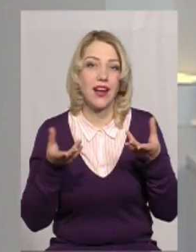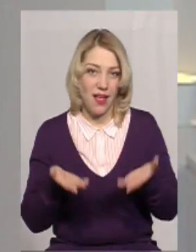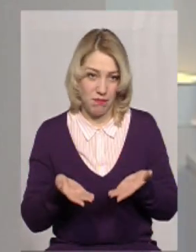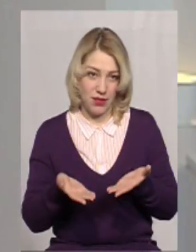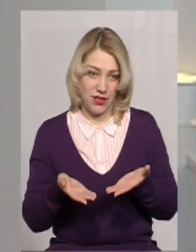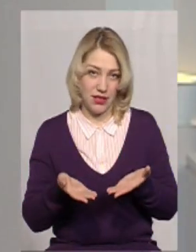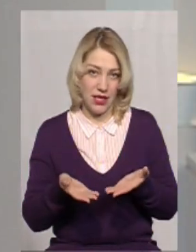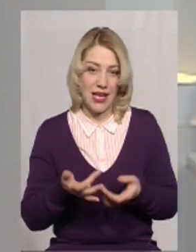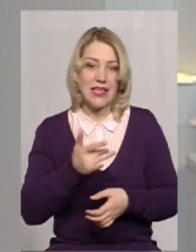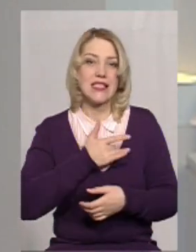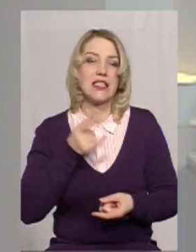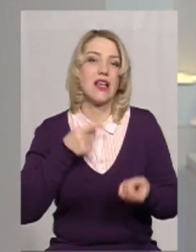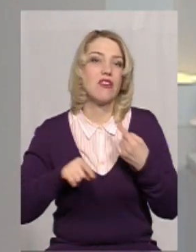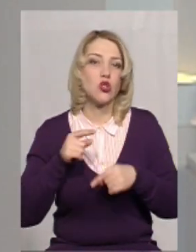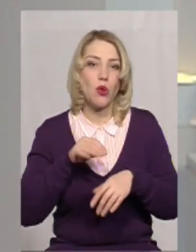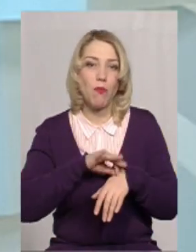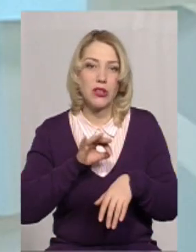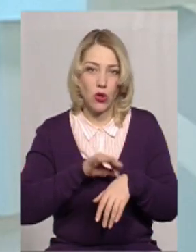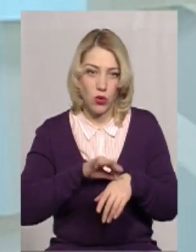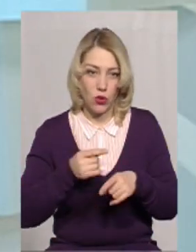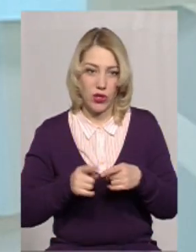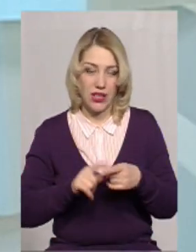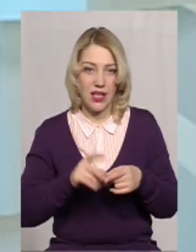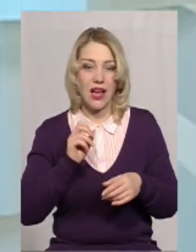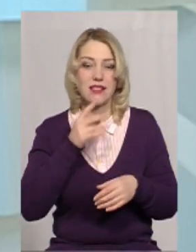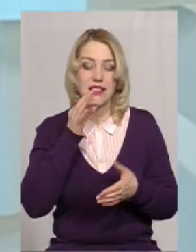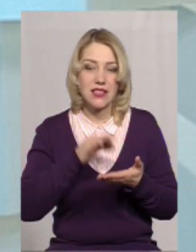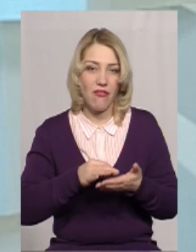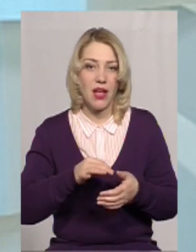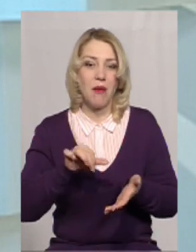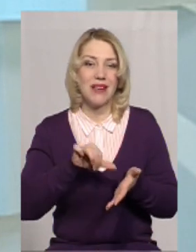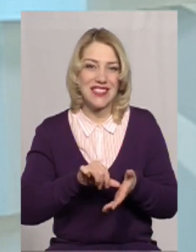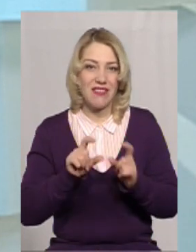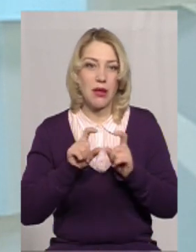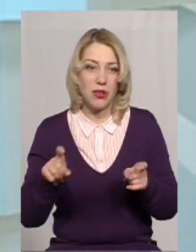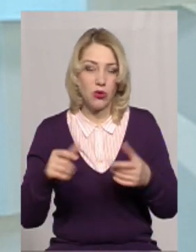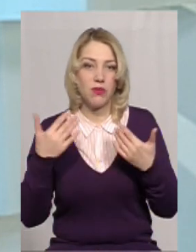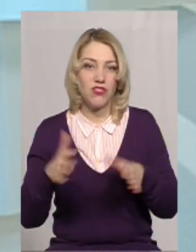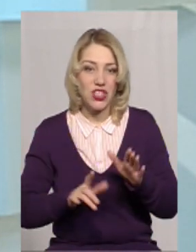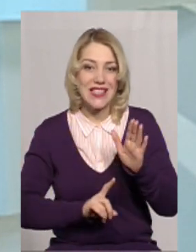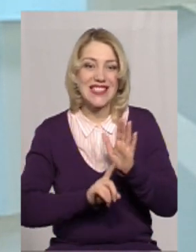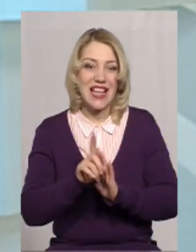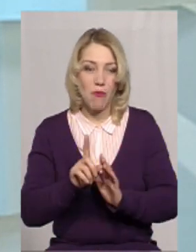на місці. Серцево-судинна патологія. Як сказав представник департаменту, вже запускаються